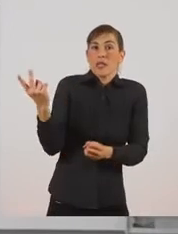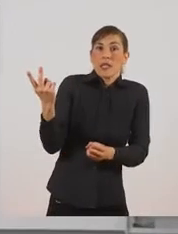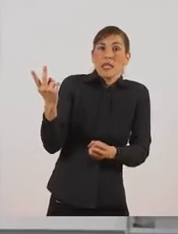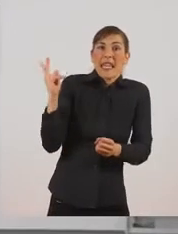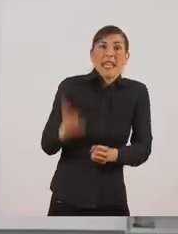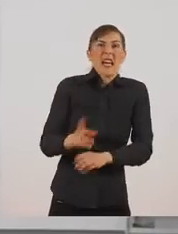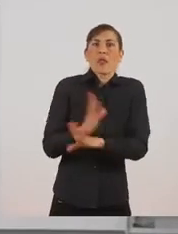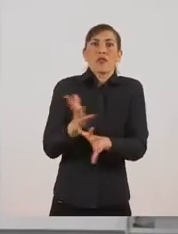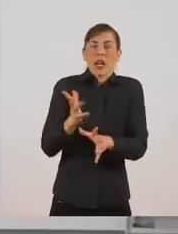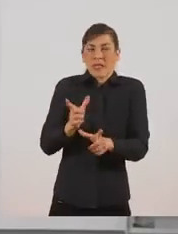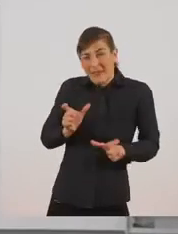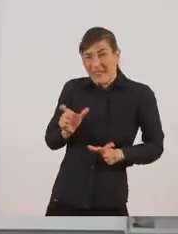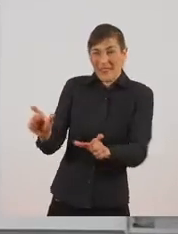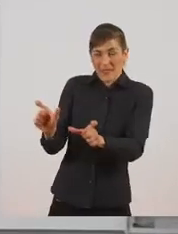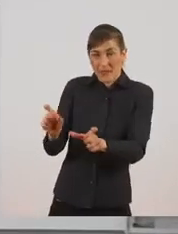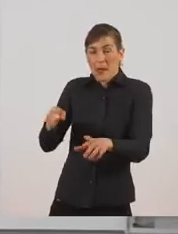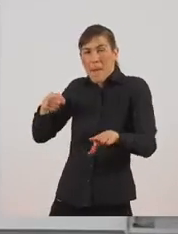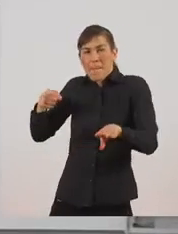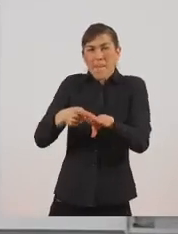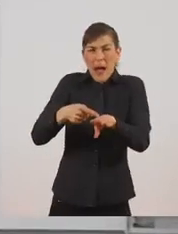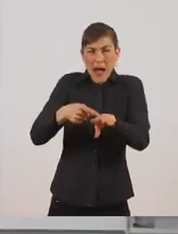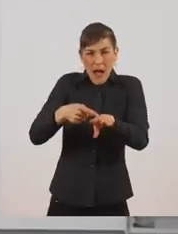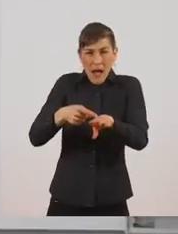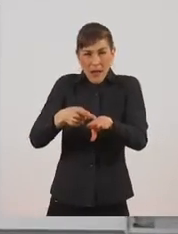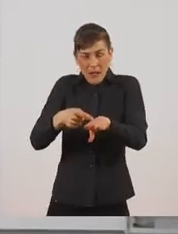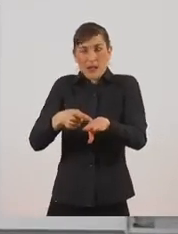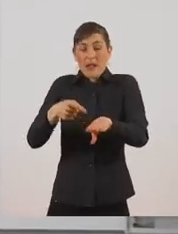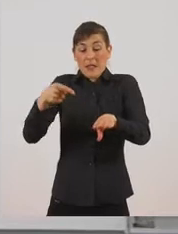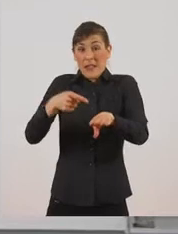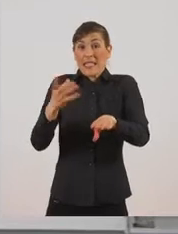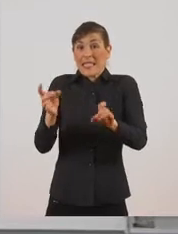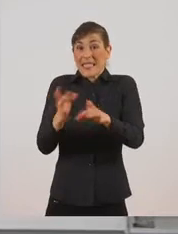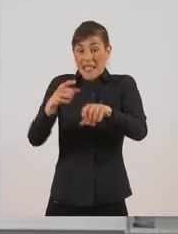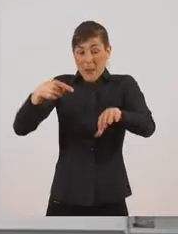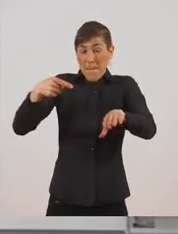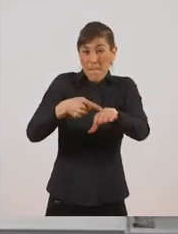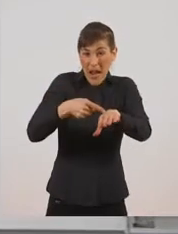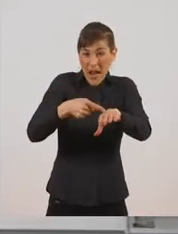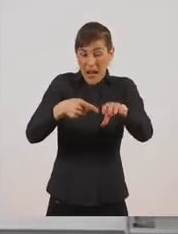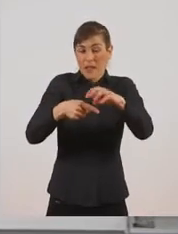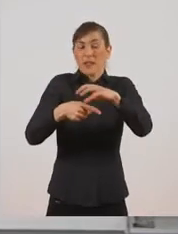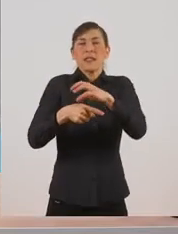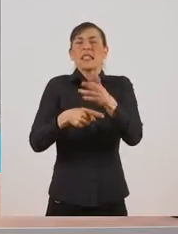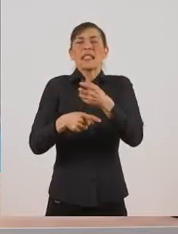κεντρήσει κάποιον, μαζί με το κεντρή αφαιρείται και μέρος της κοιλιάς της και έτσι πεθαίνει.